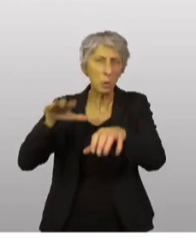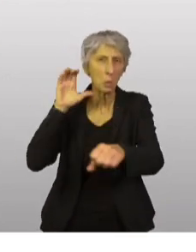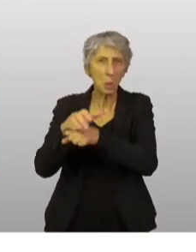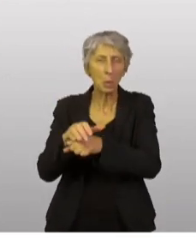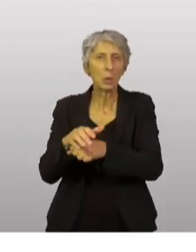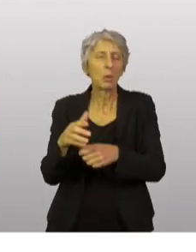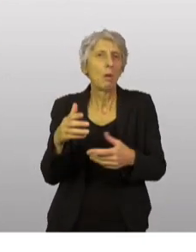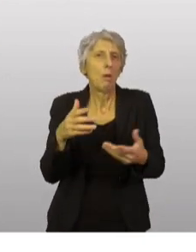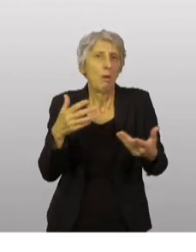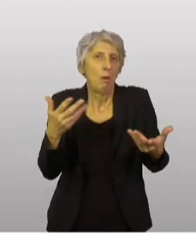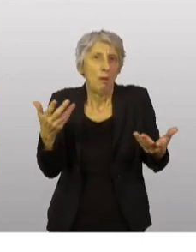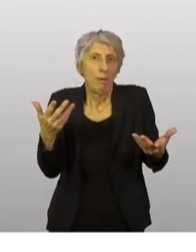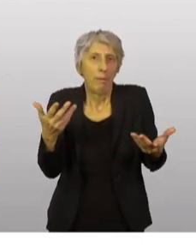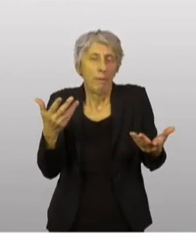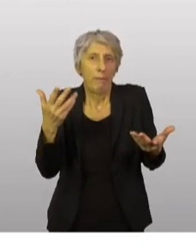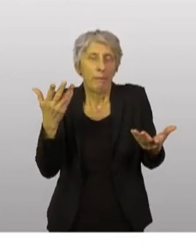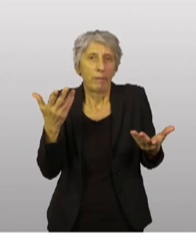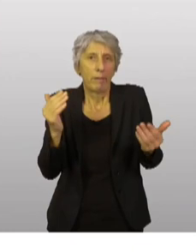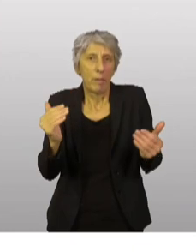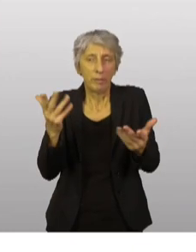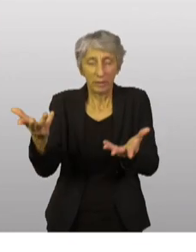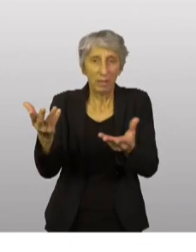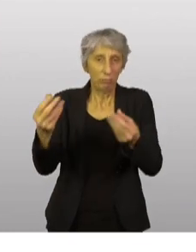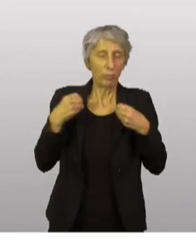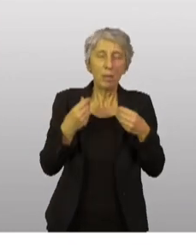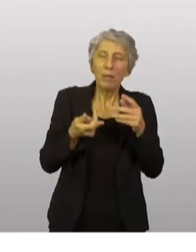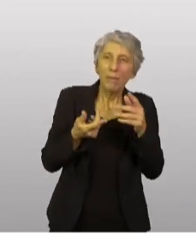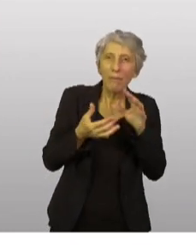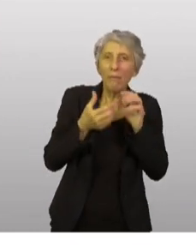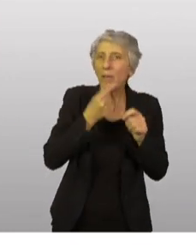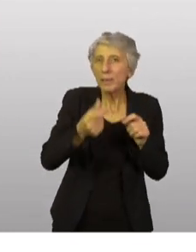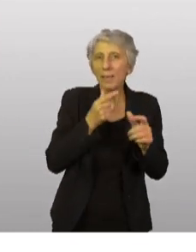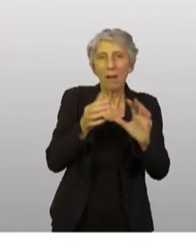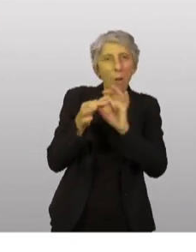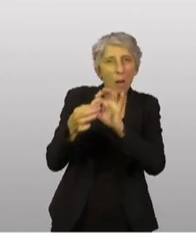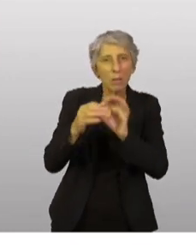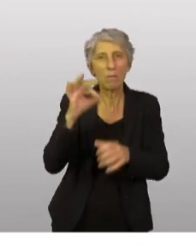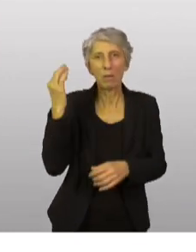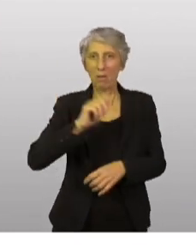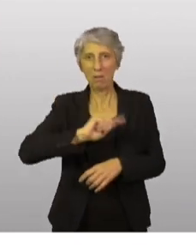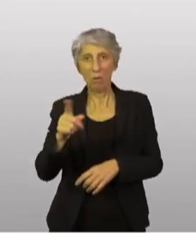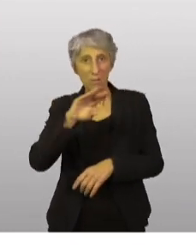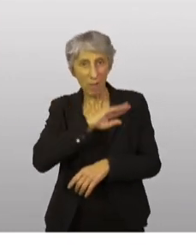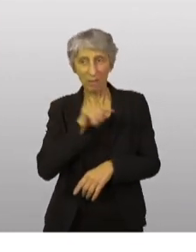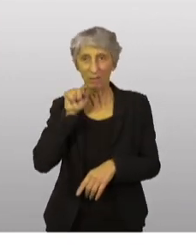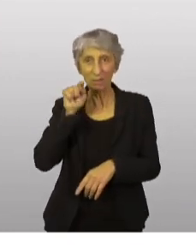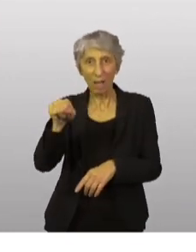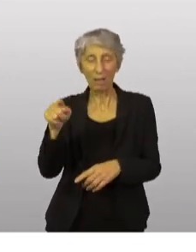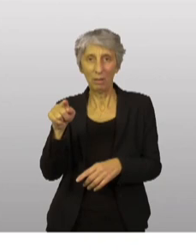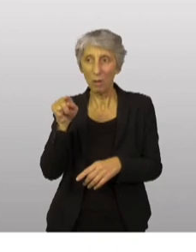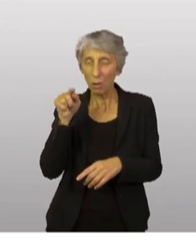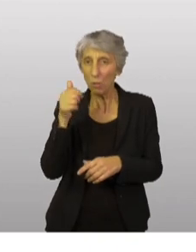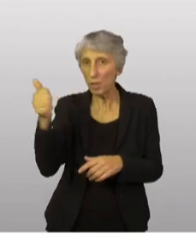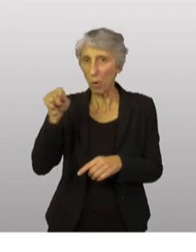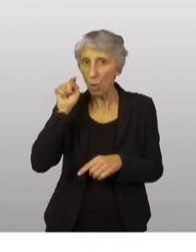manifestants, je rappelle ce fait qui ne simplifie pas les relations entre la France et l'Iran du fait de ce pays et exclusivement du fait de ce